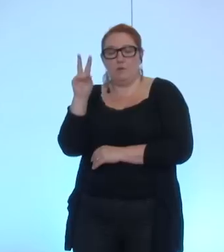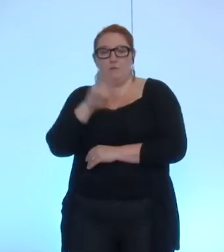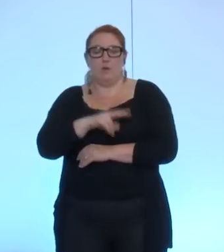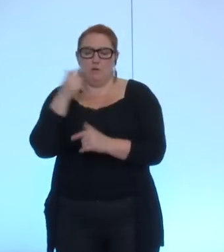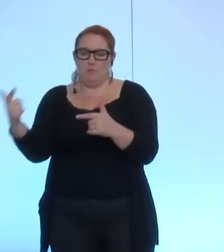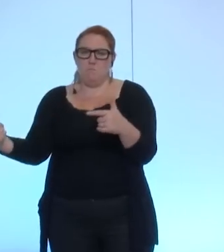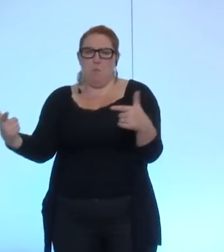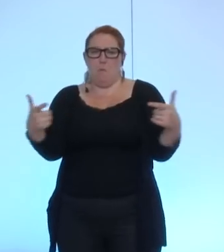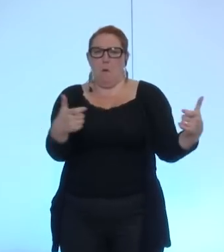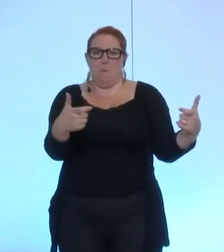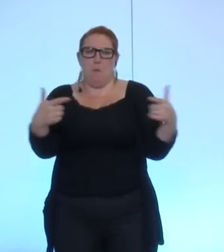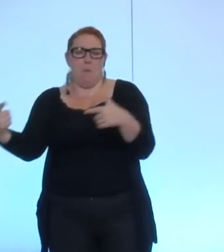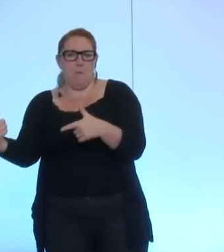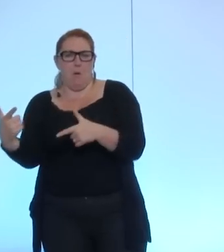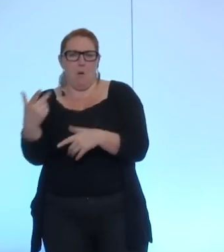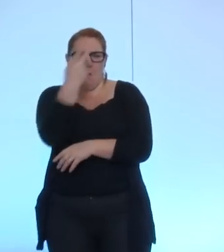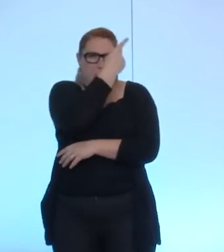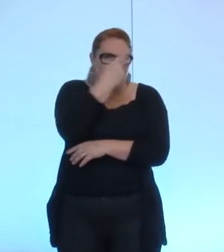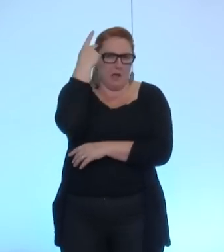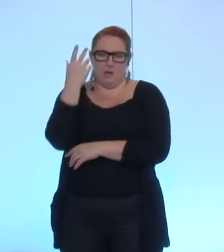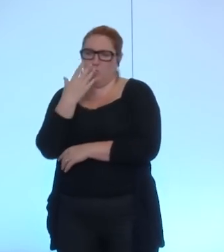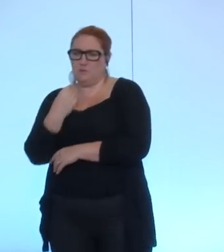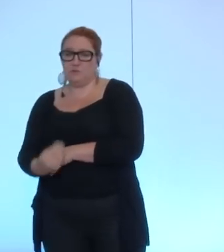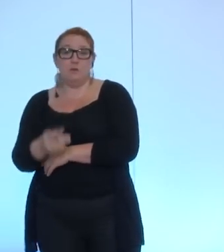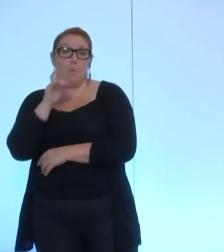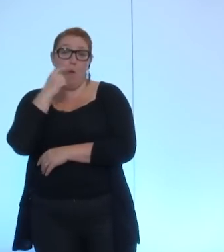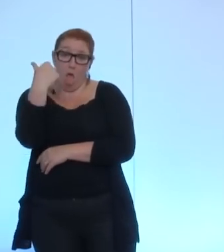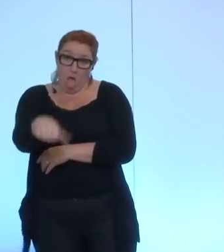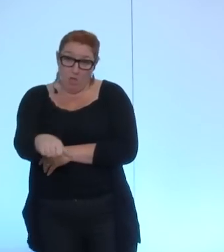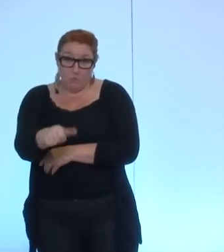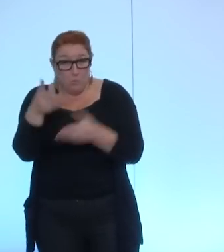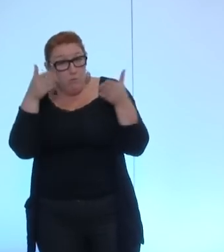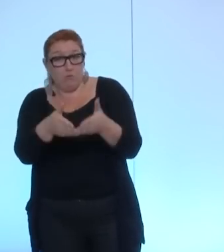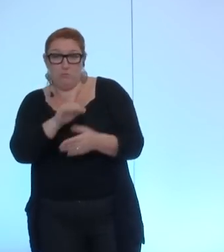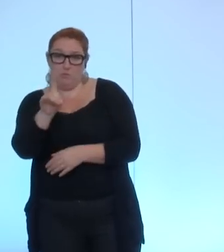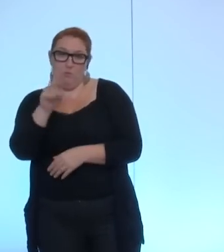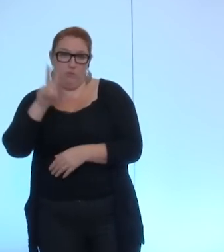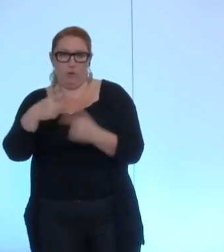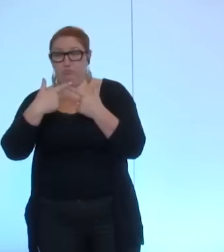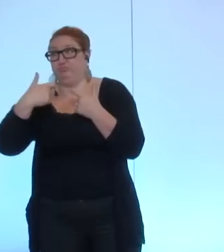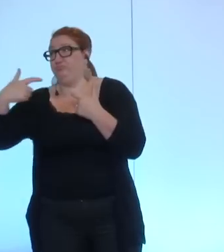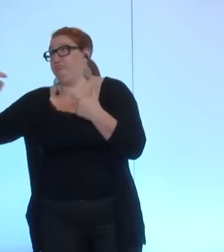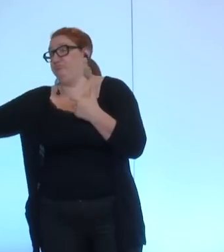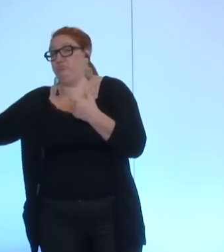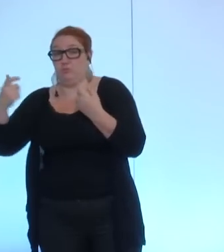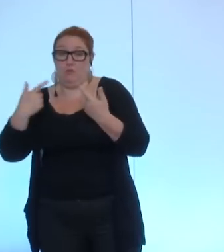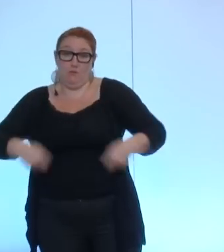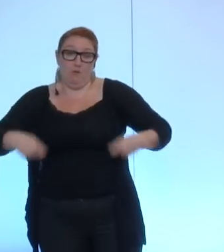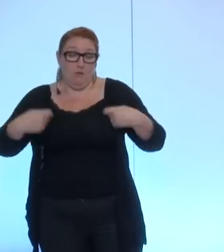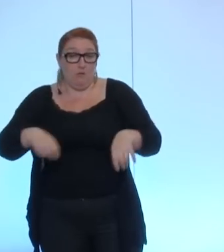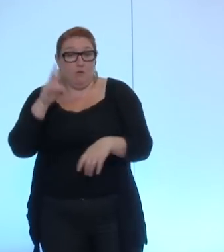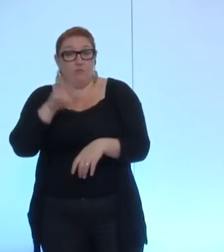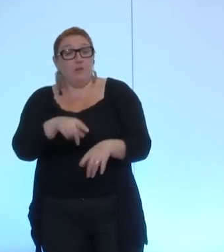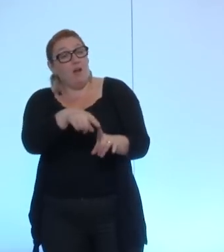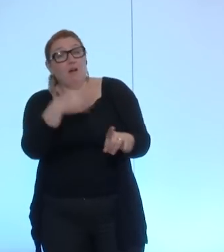porte notre attention non pas parce qu'il serait le seul hélas nous en sommes loin non pas parce qu'il aurait la palme de l'horreur ou de la souffrance